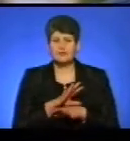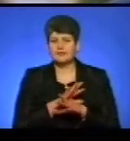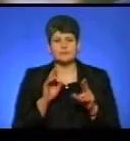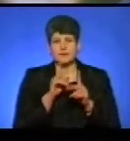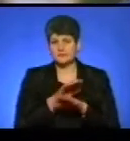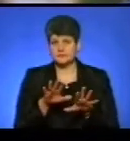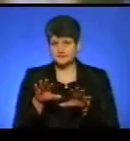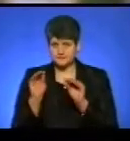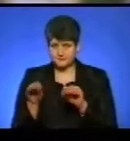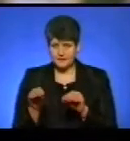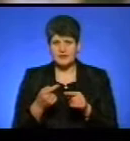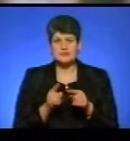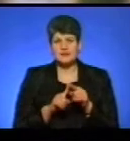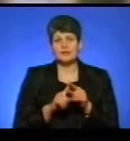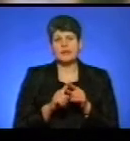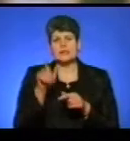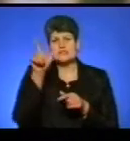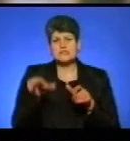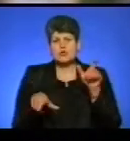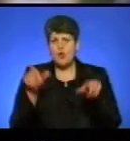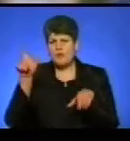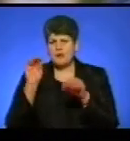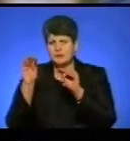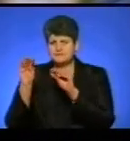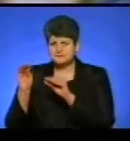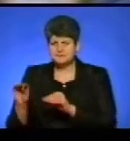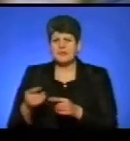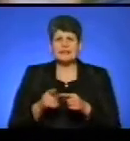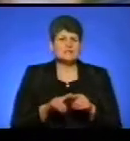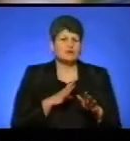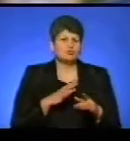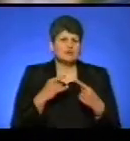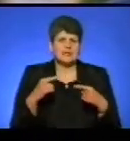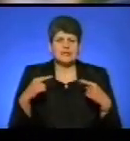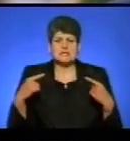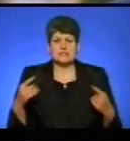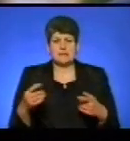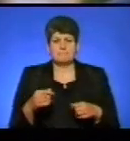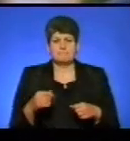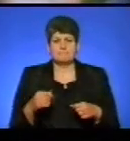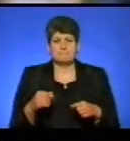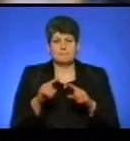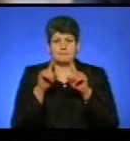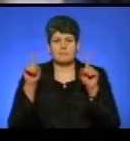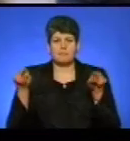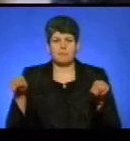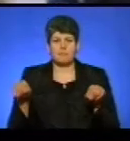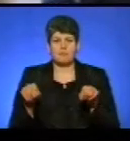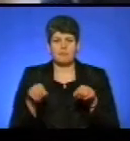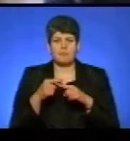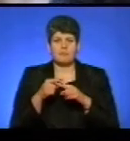цього місця. Це були електричні опори стовпи, це були різні паркани цвинтару